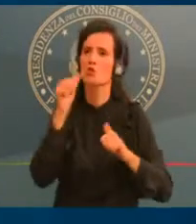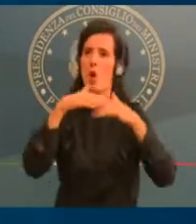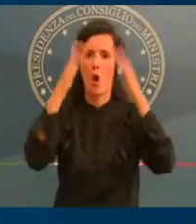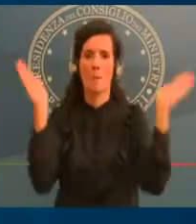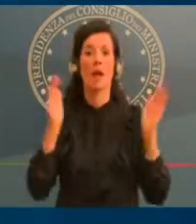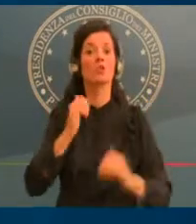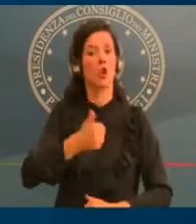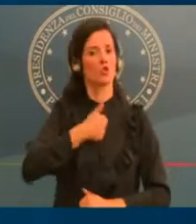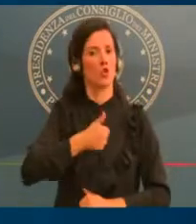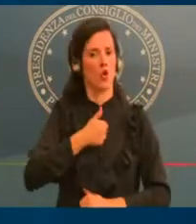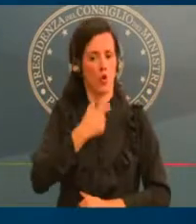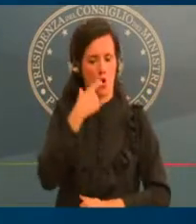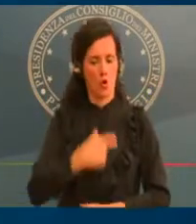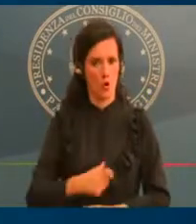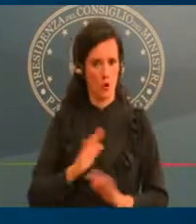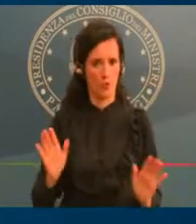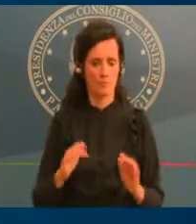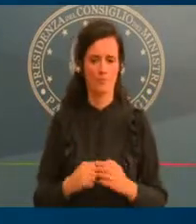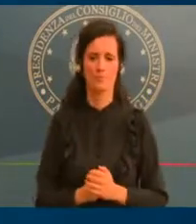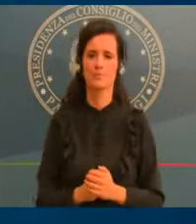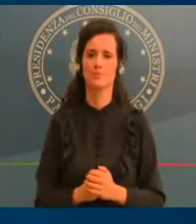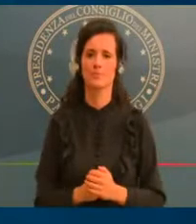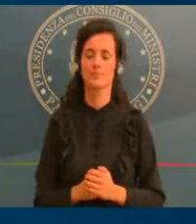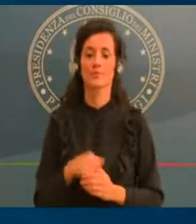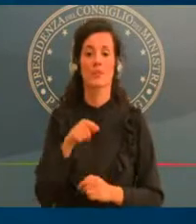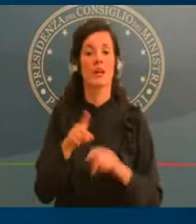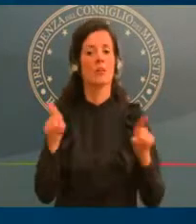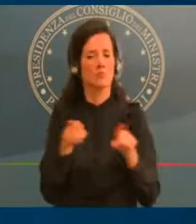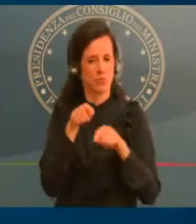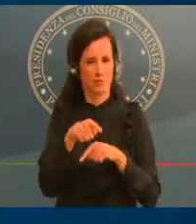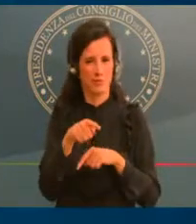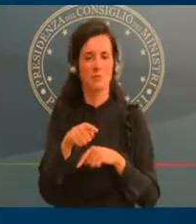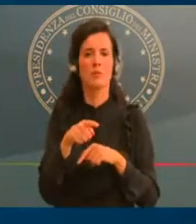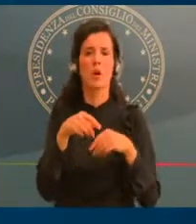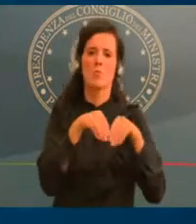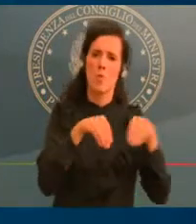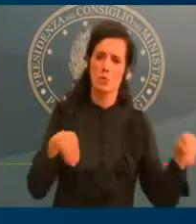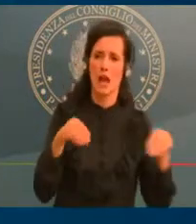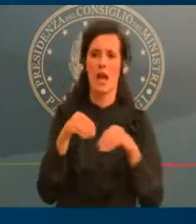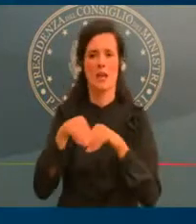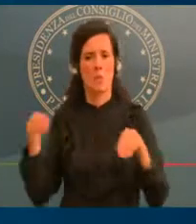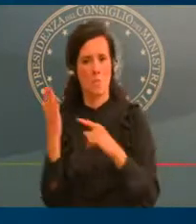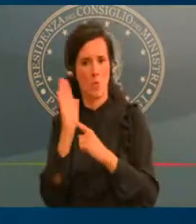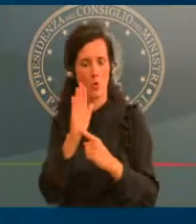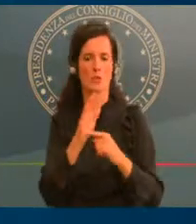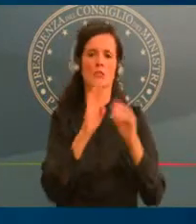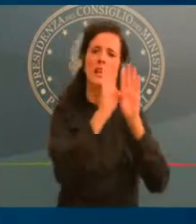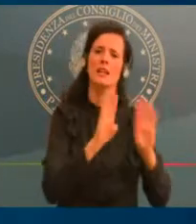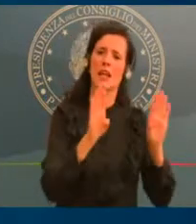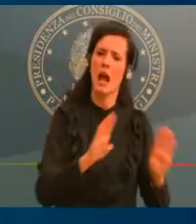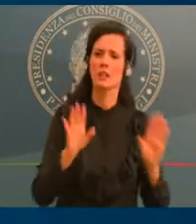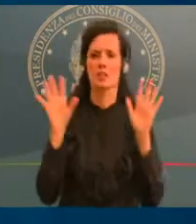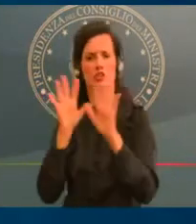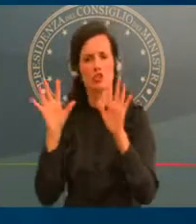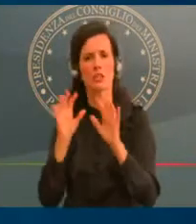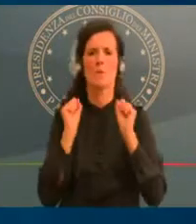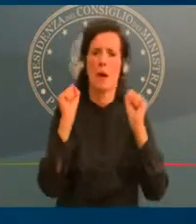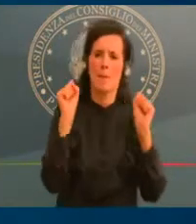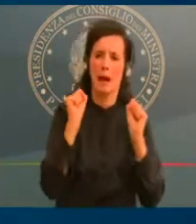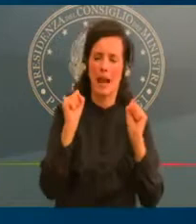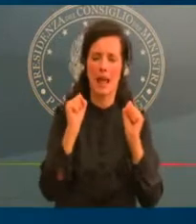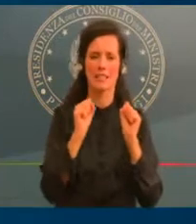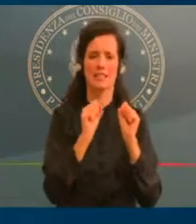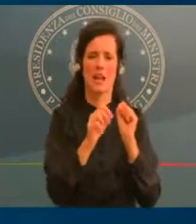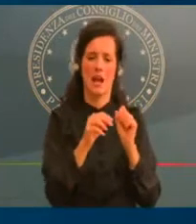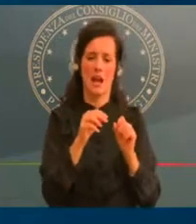teatri, cinema, palestre, attività di sale giochi, sale scommesse, bingo, anche nei bar, nelle tabaccherie. E anche